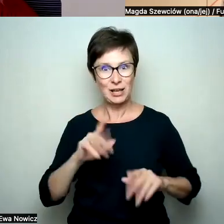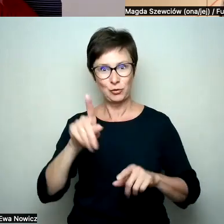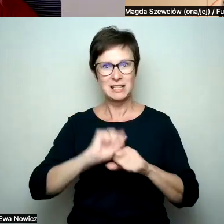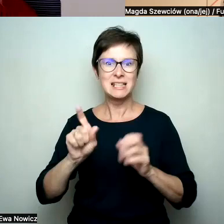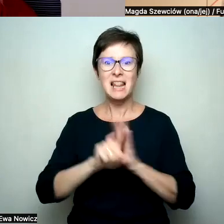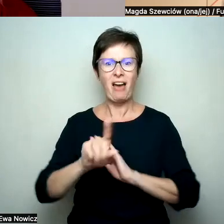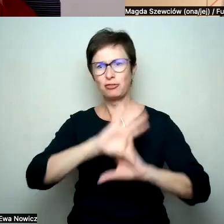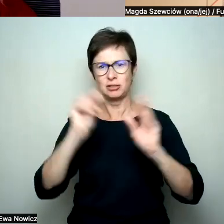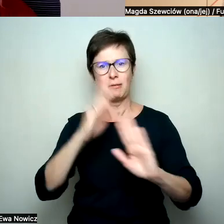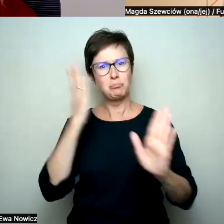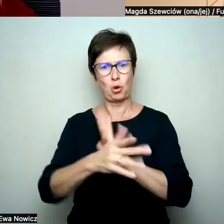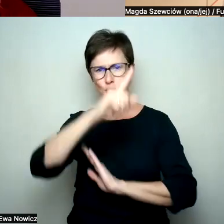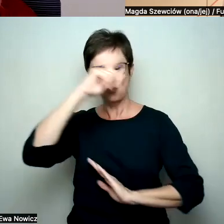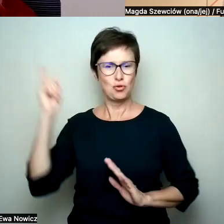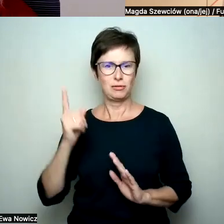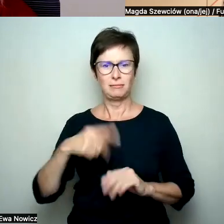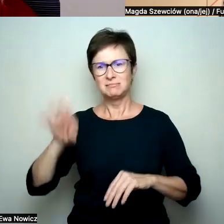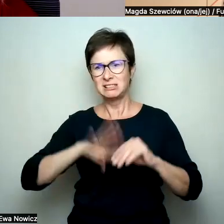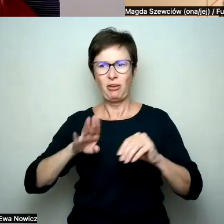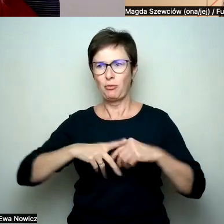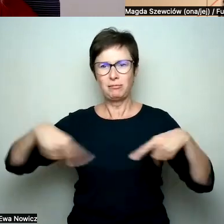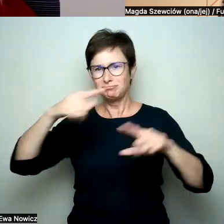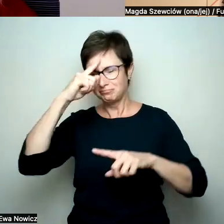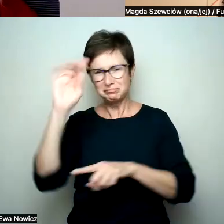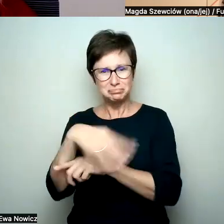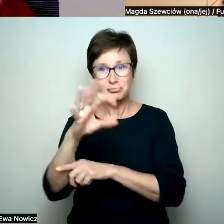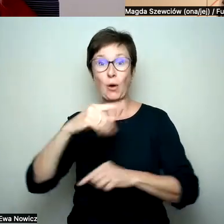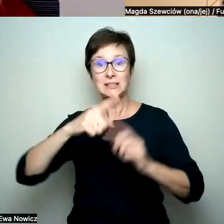czekolady i być może też statystyki w przyszłości.